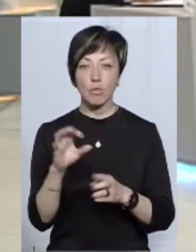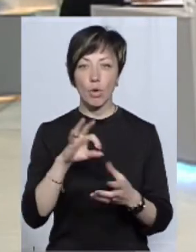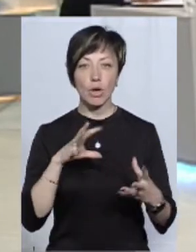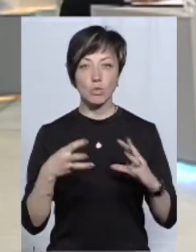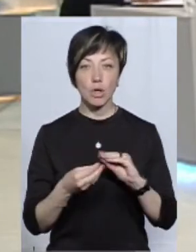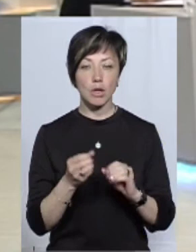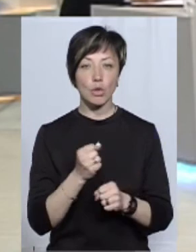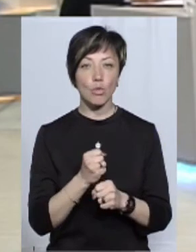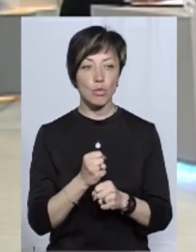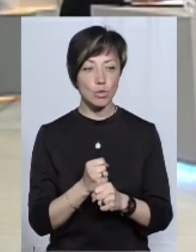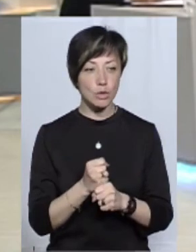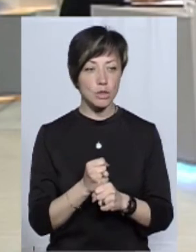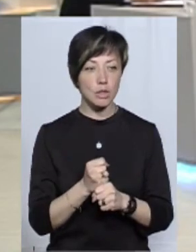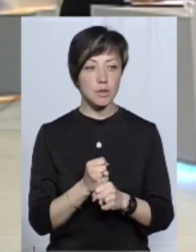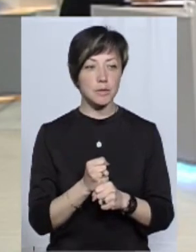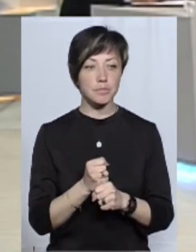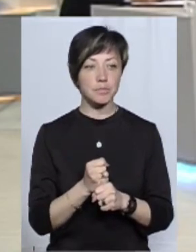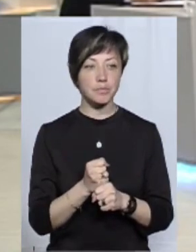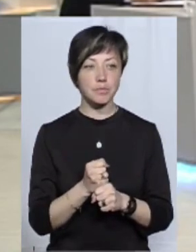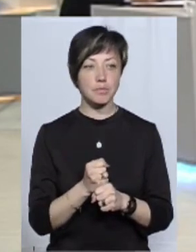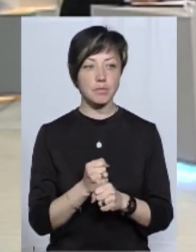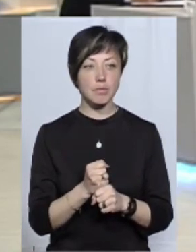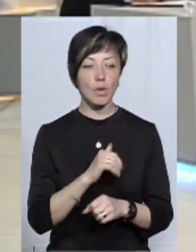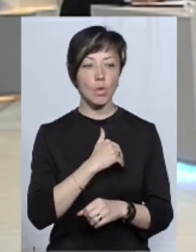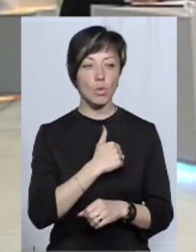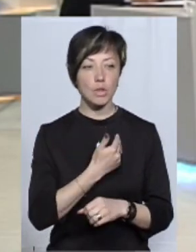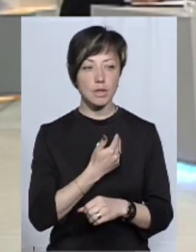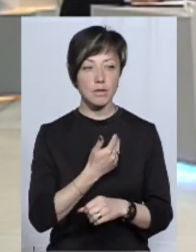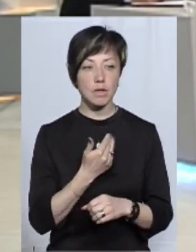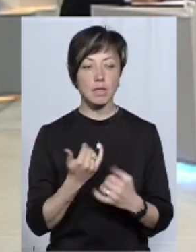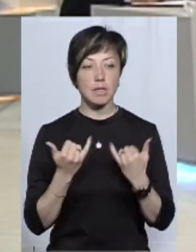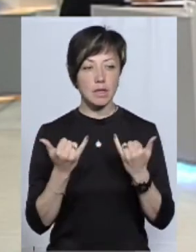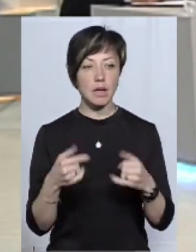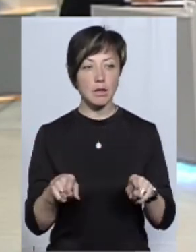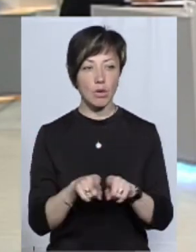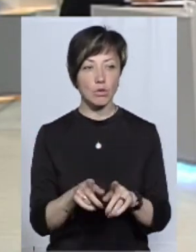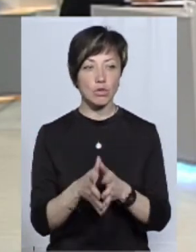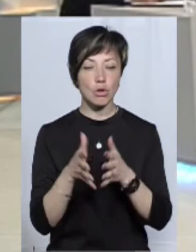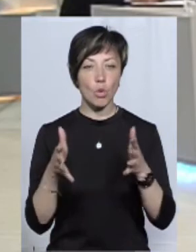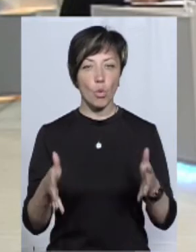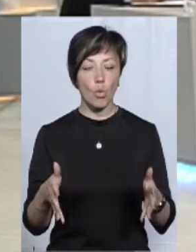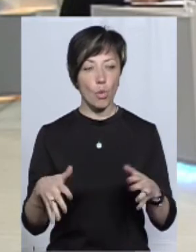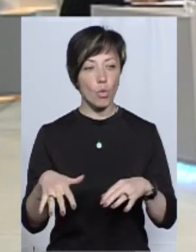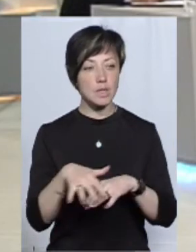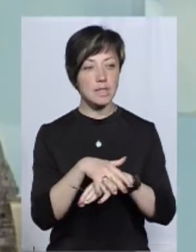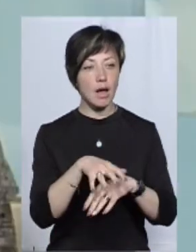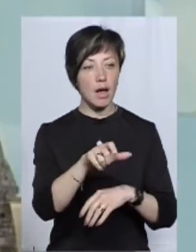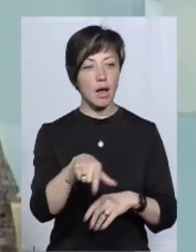результати роботи, які дозволили цей вмежений час, я хотів для такого більш широкого загалу